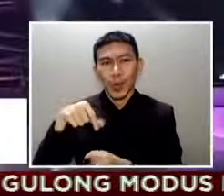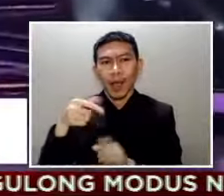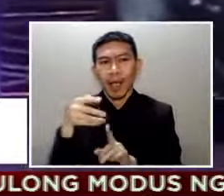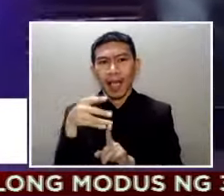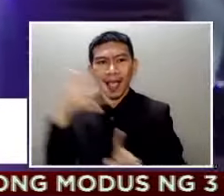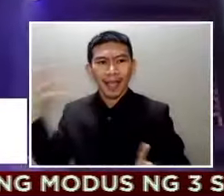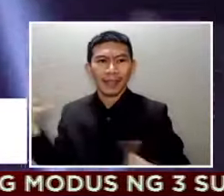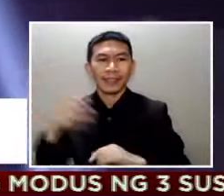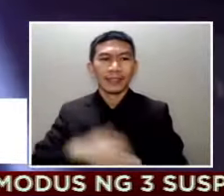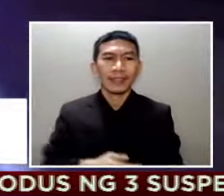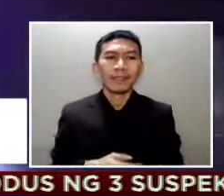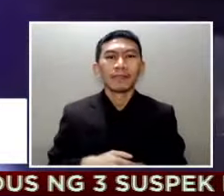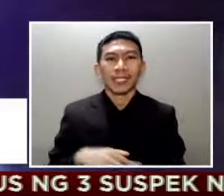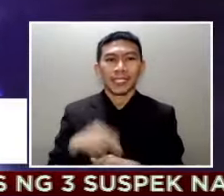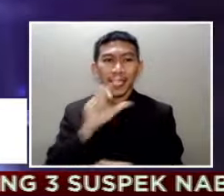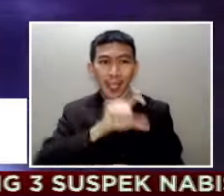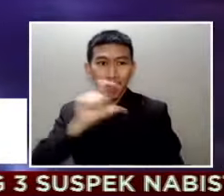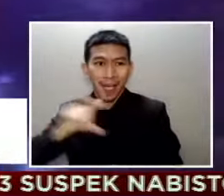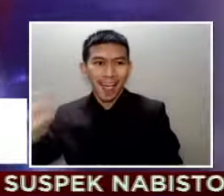Japan